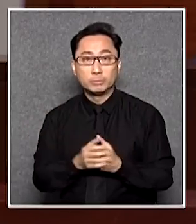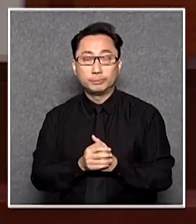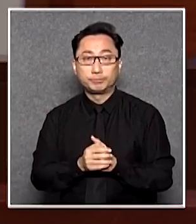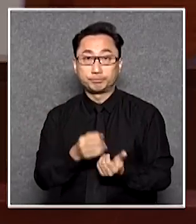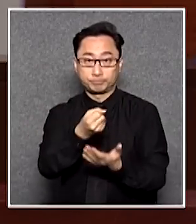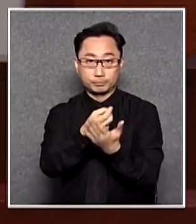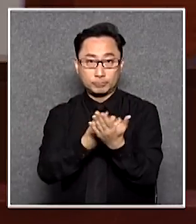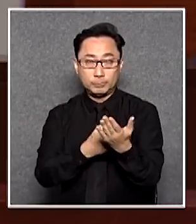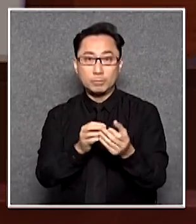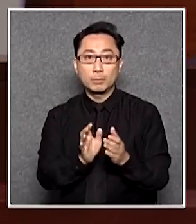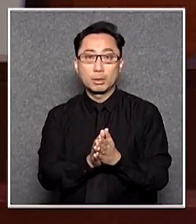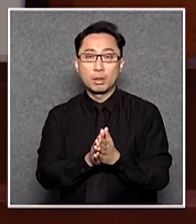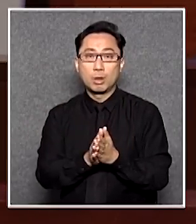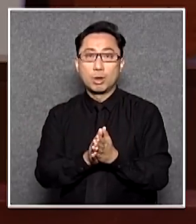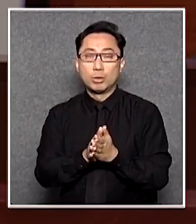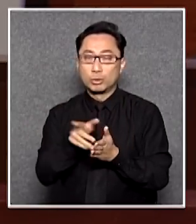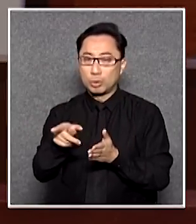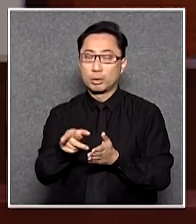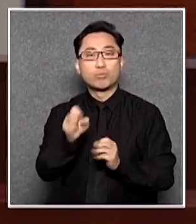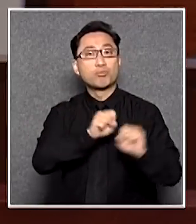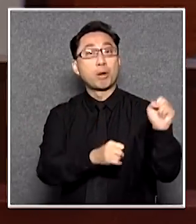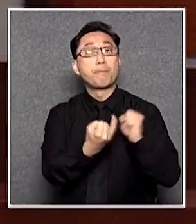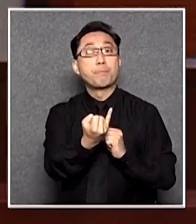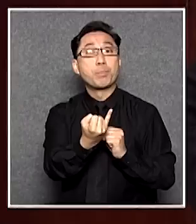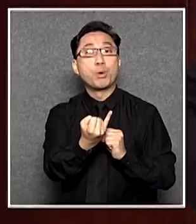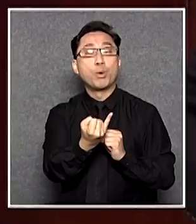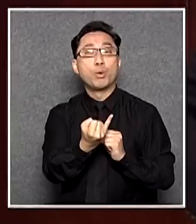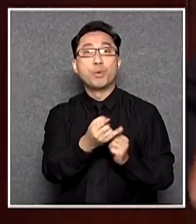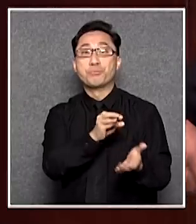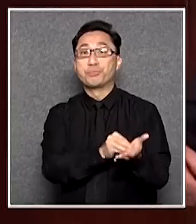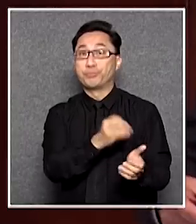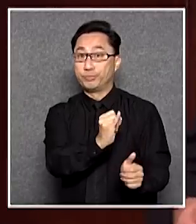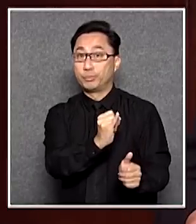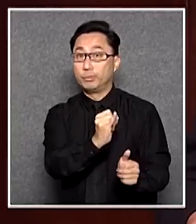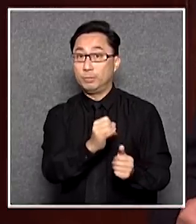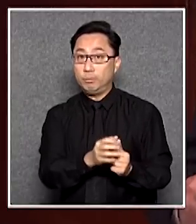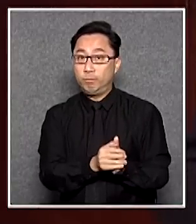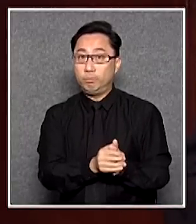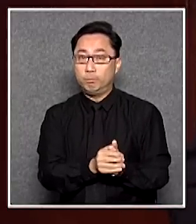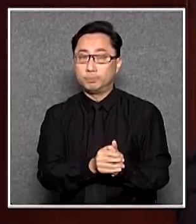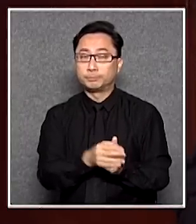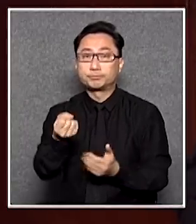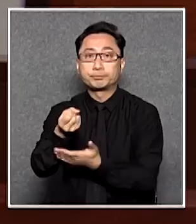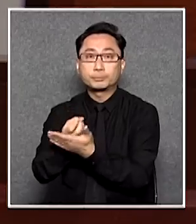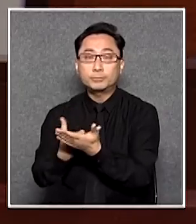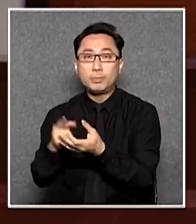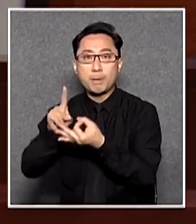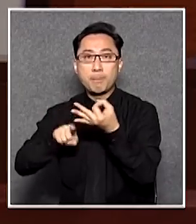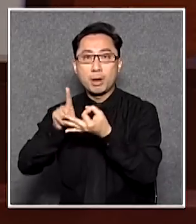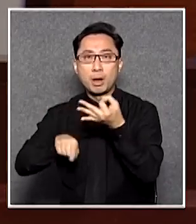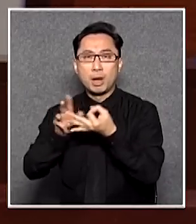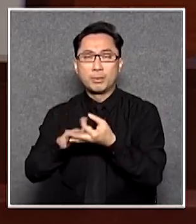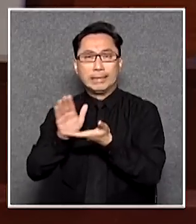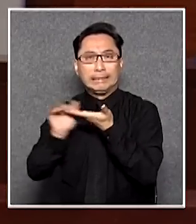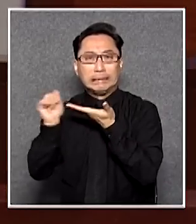對負面的行為作出判定的內容那為什麼在條例明稱會用上潔淨